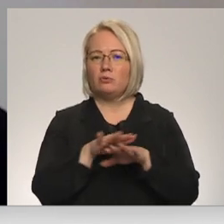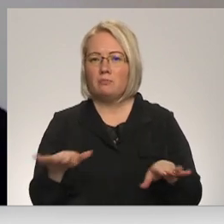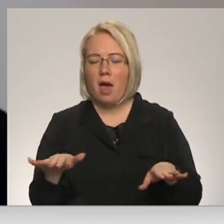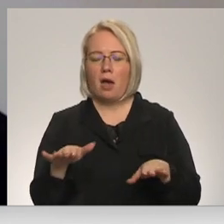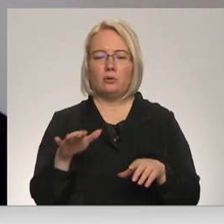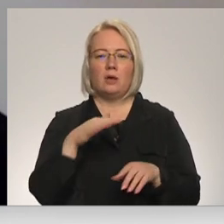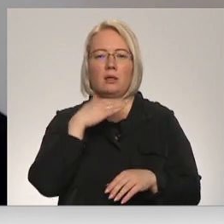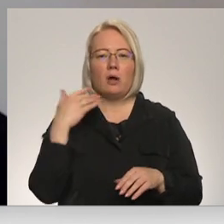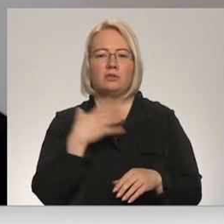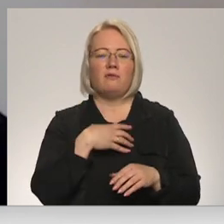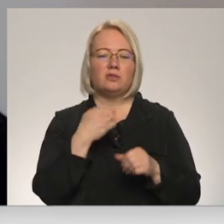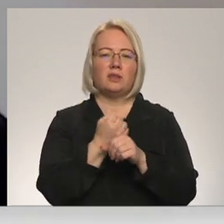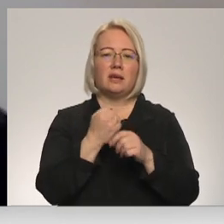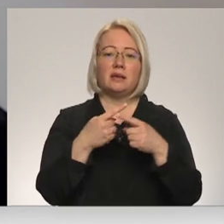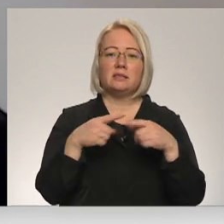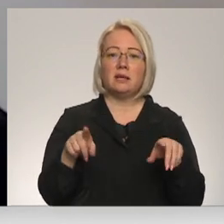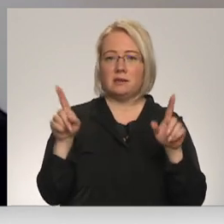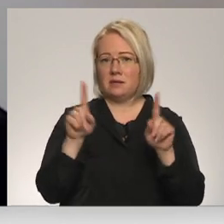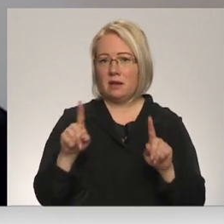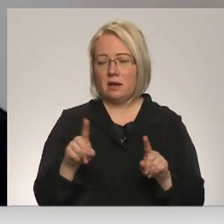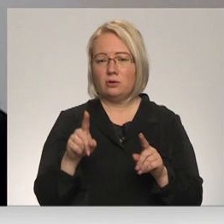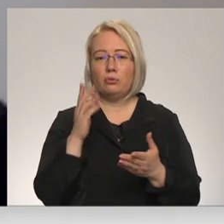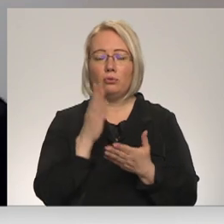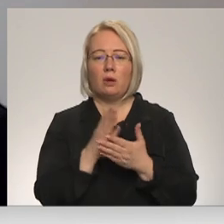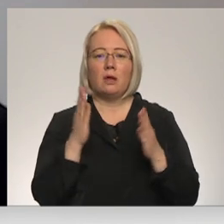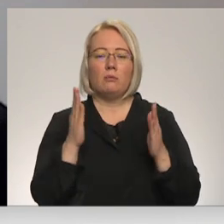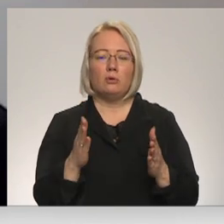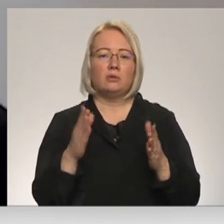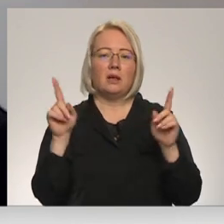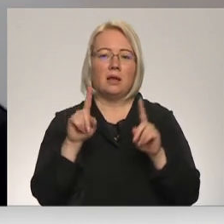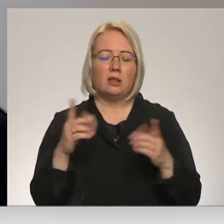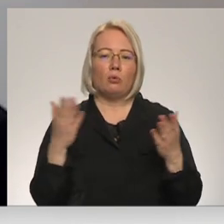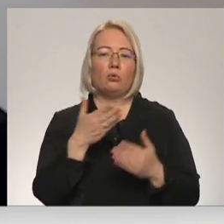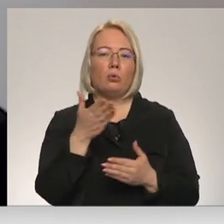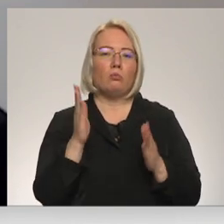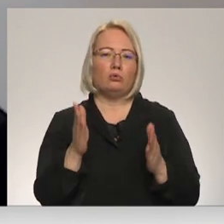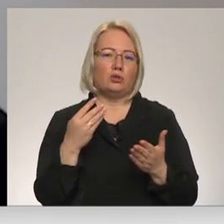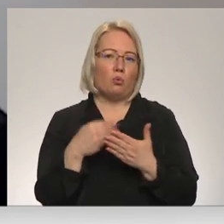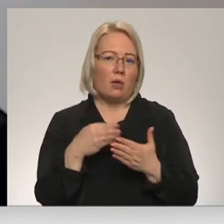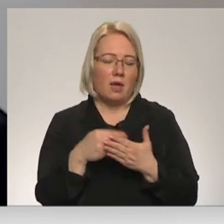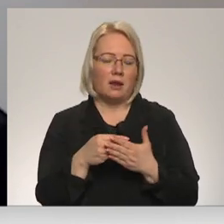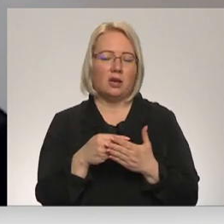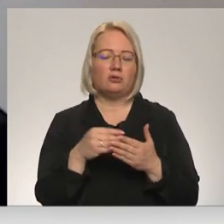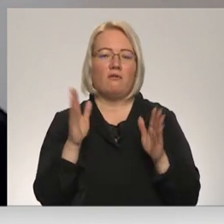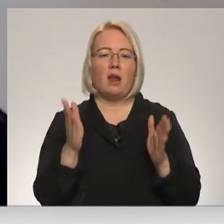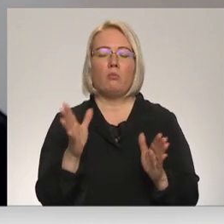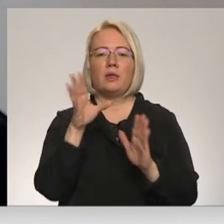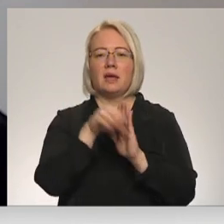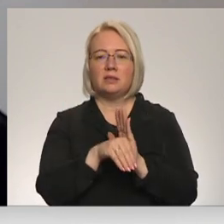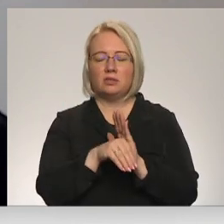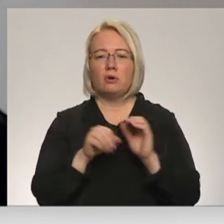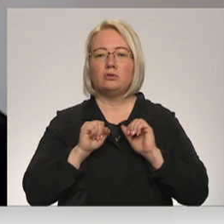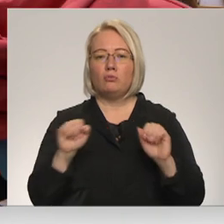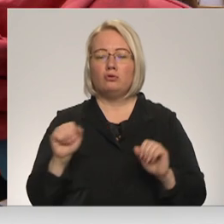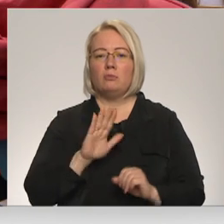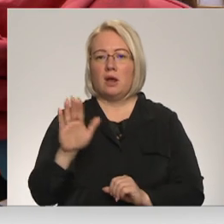vēl daudz citas lietas, un noteikti būs lietas, kurās to varēs būt noderīgas, un kurās to varēs būt iesaistītas, bet kas būs drošas